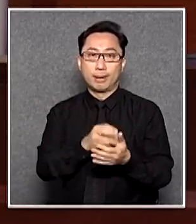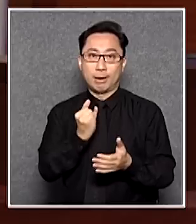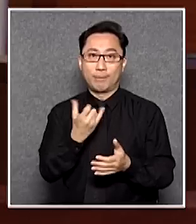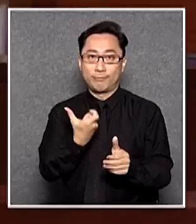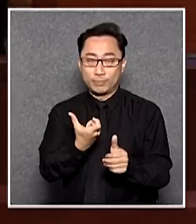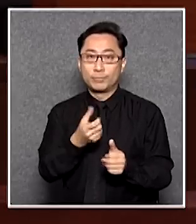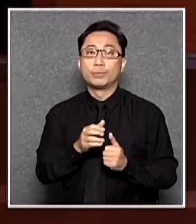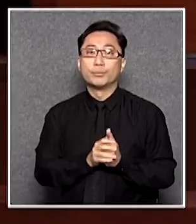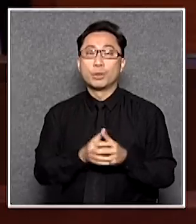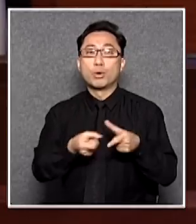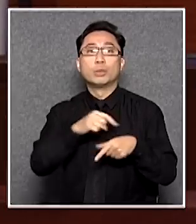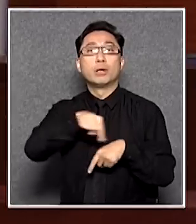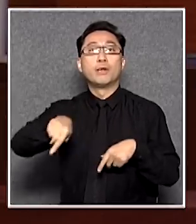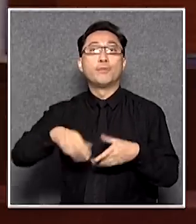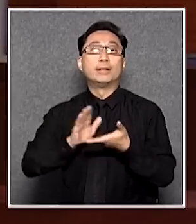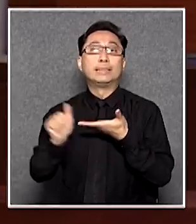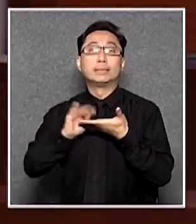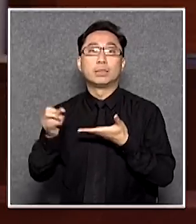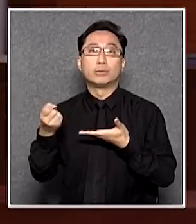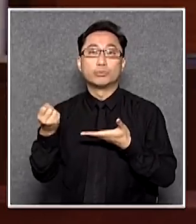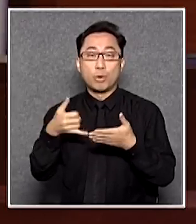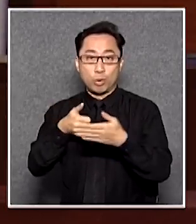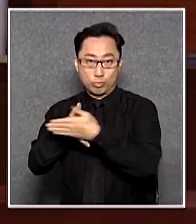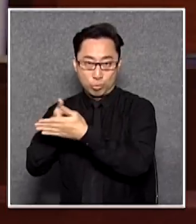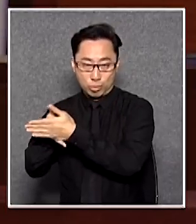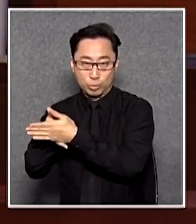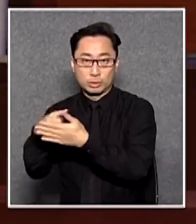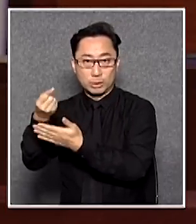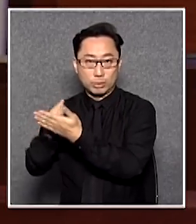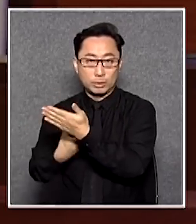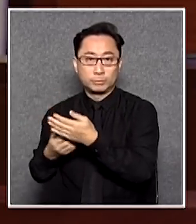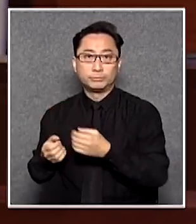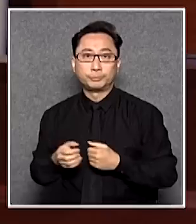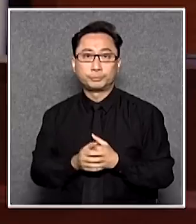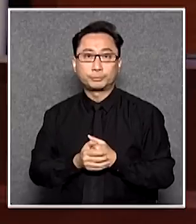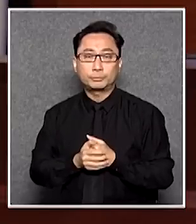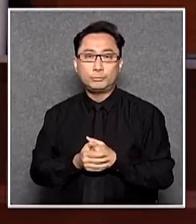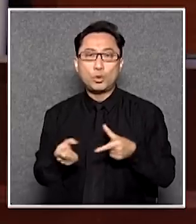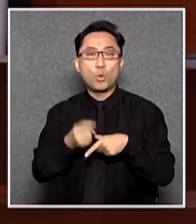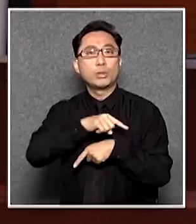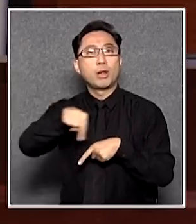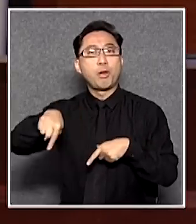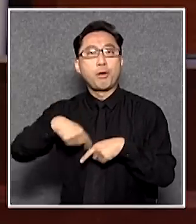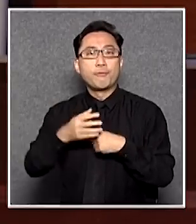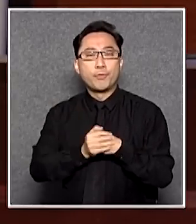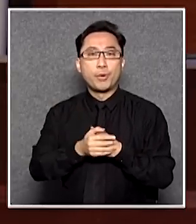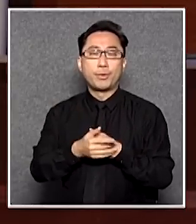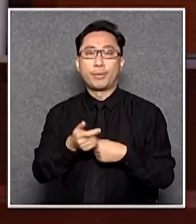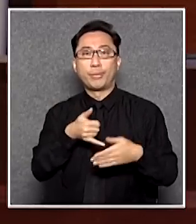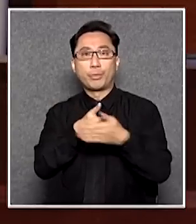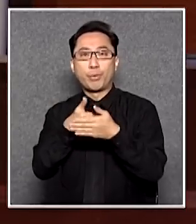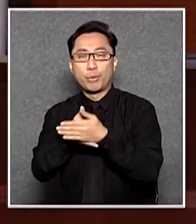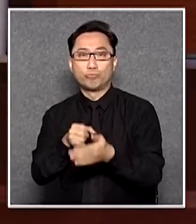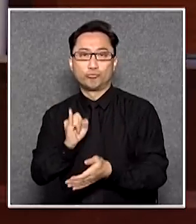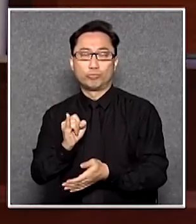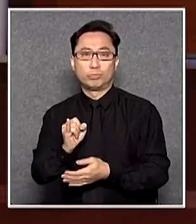地方結證及阻礙條例換言之似乎在公眾地方造成阻礙不屬於罪行